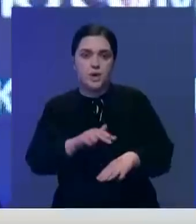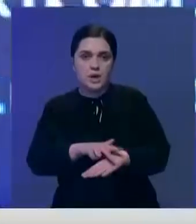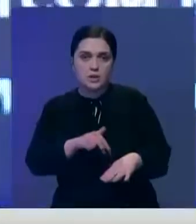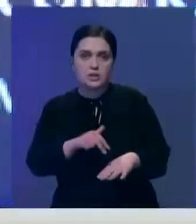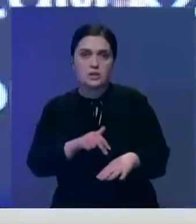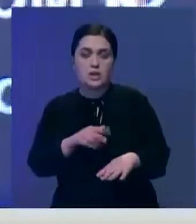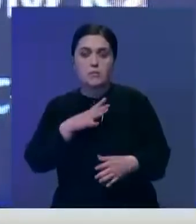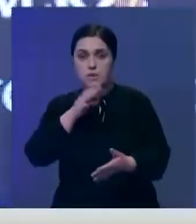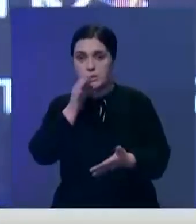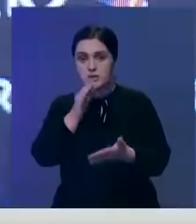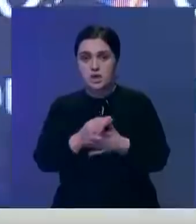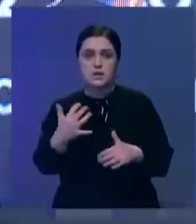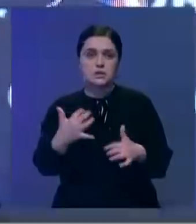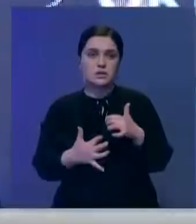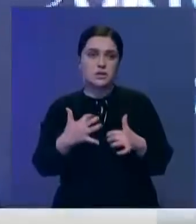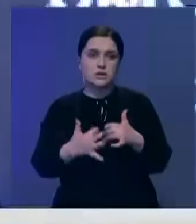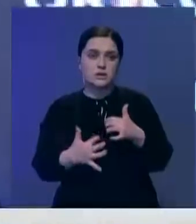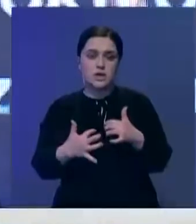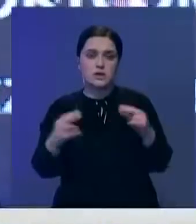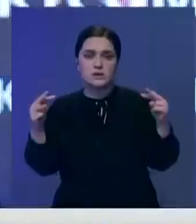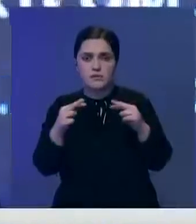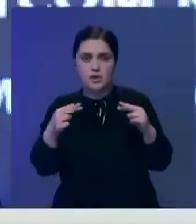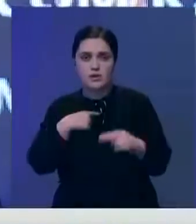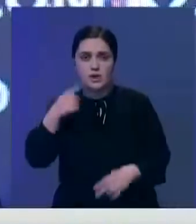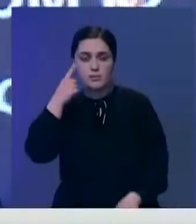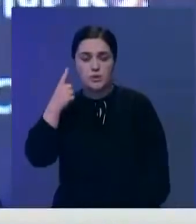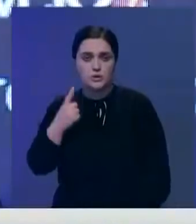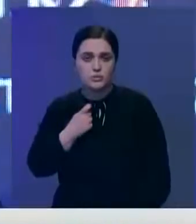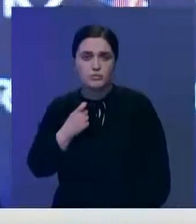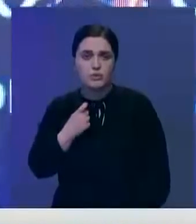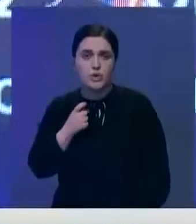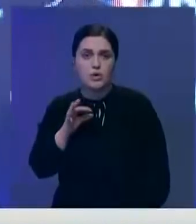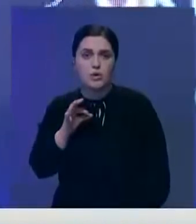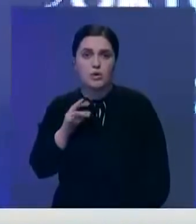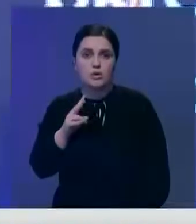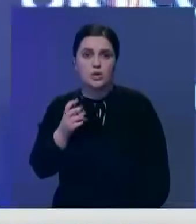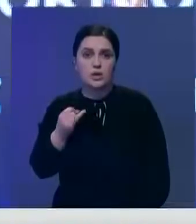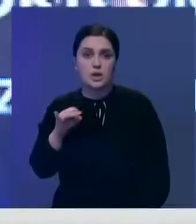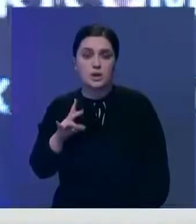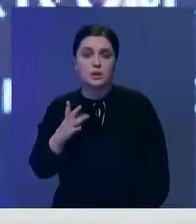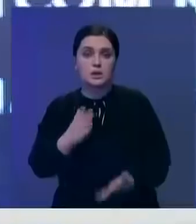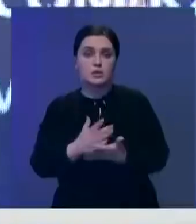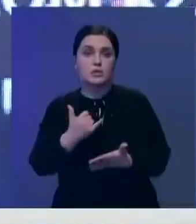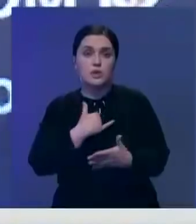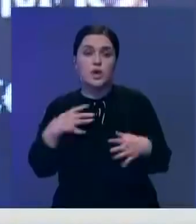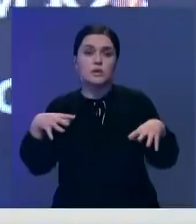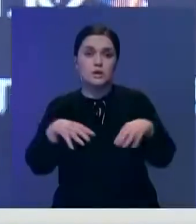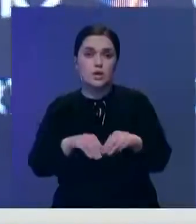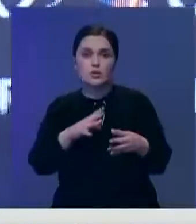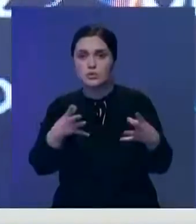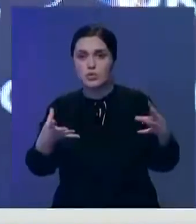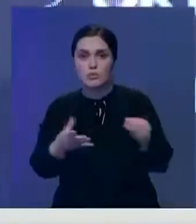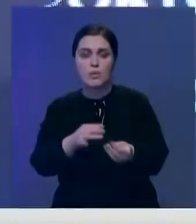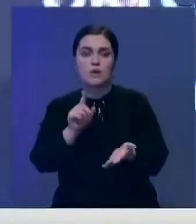ранее сказал, сведения нам поступают онлайн, то есть есть у нас интеграция. Сумма